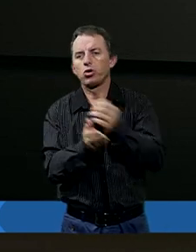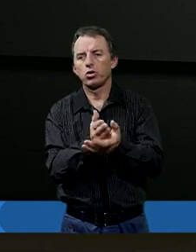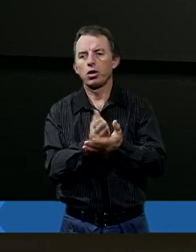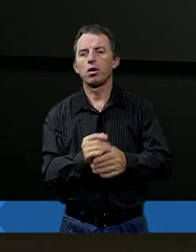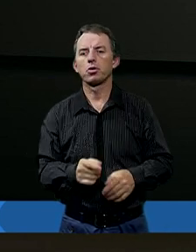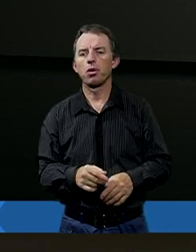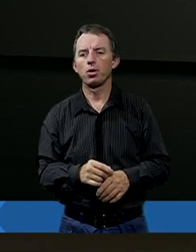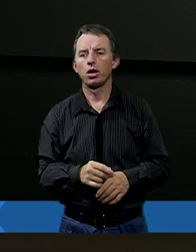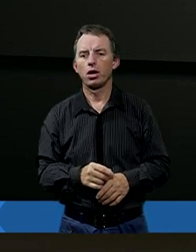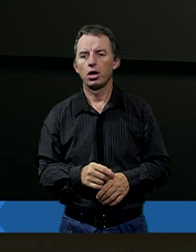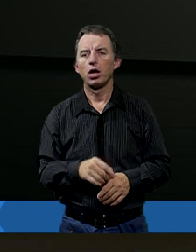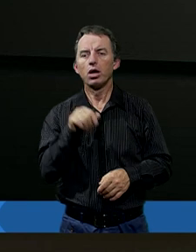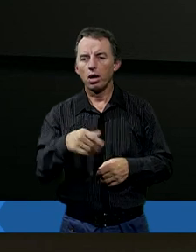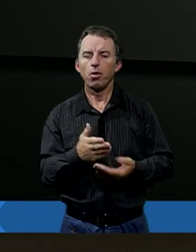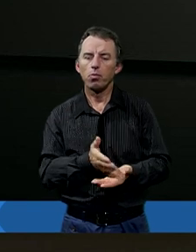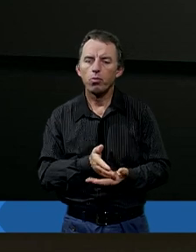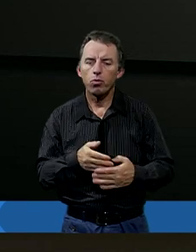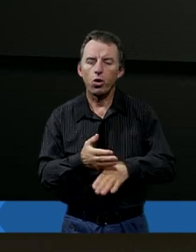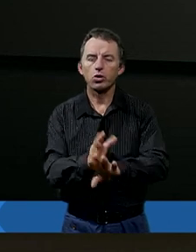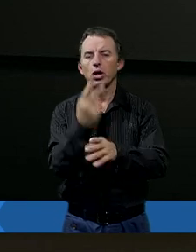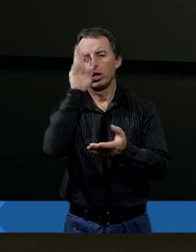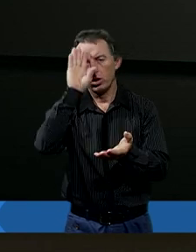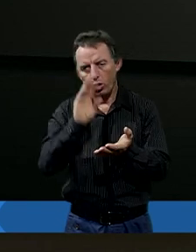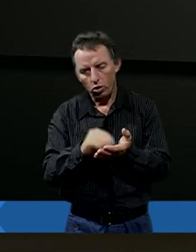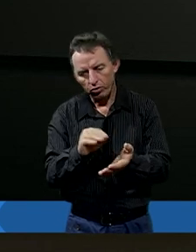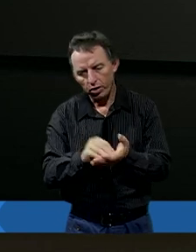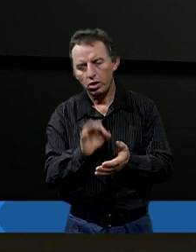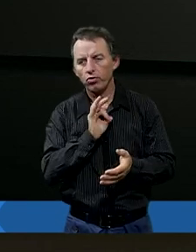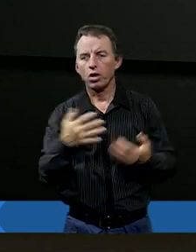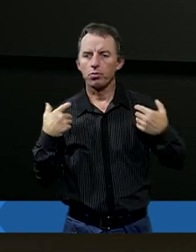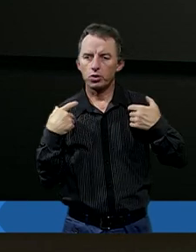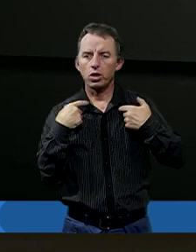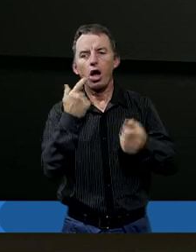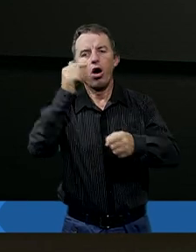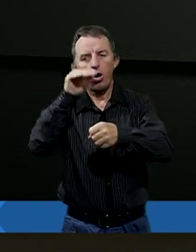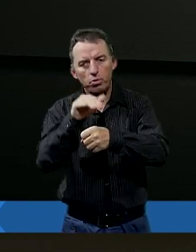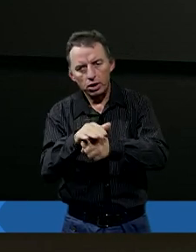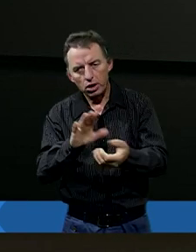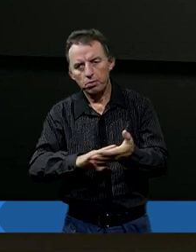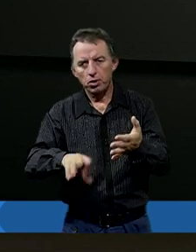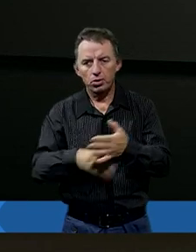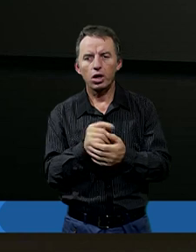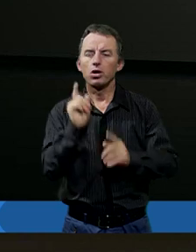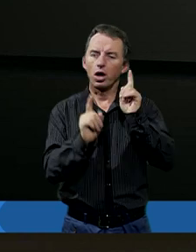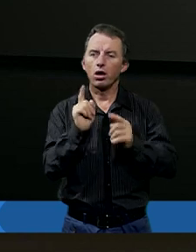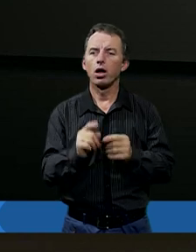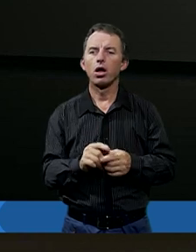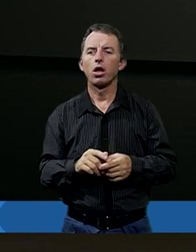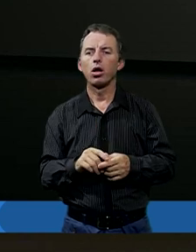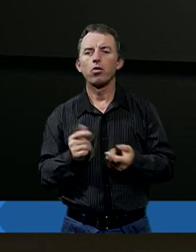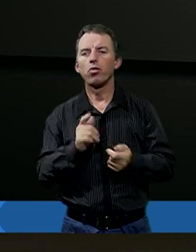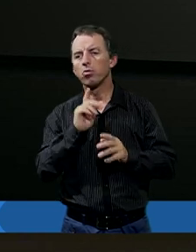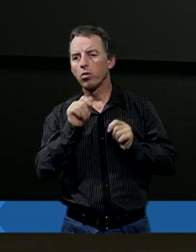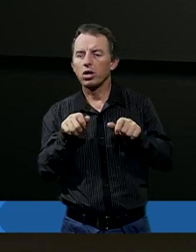Czasami podzielenie się doświadczeniami z własnego życia, czasami obietnice bibliny, czasami wręcza się